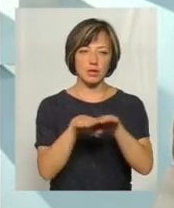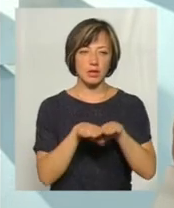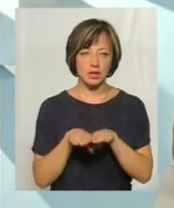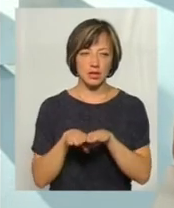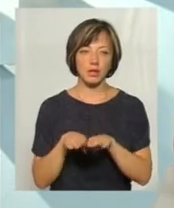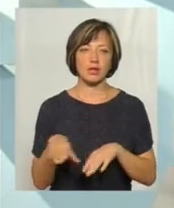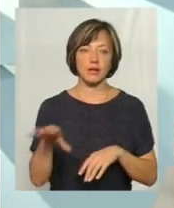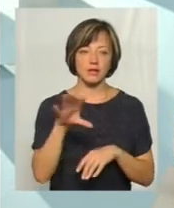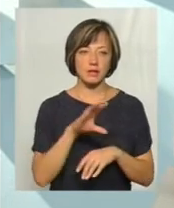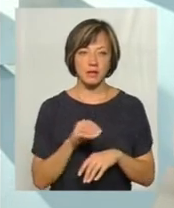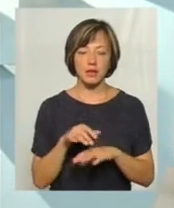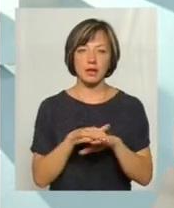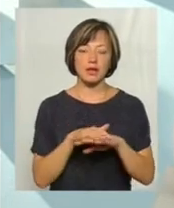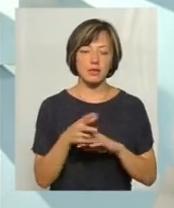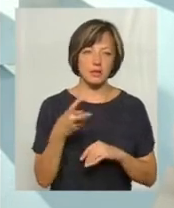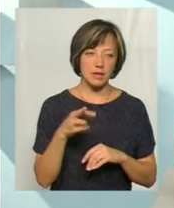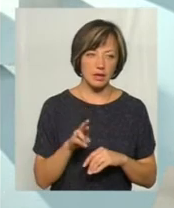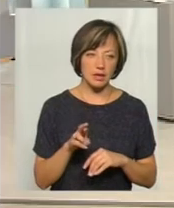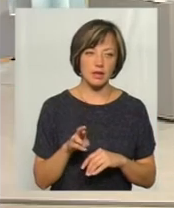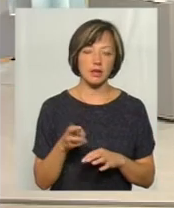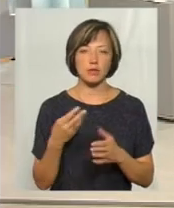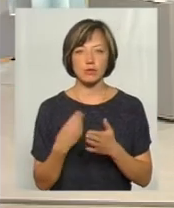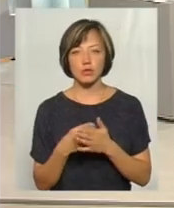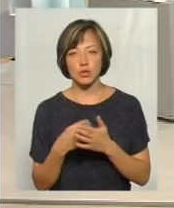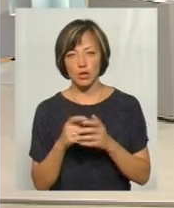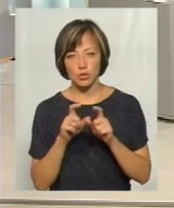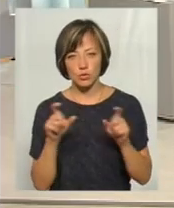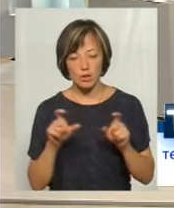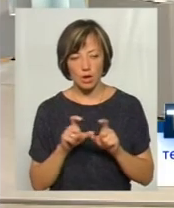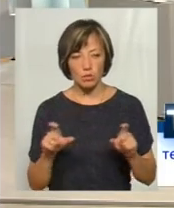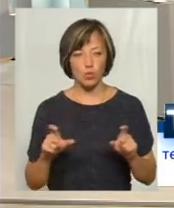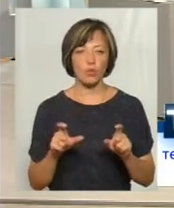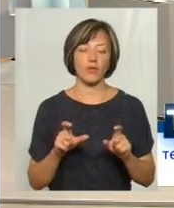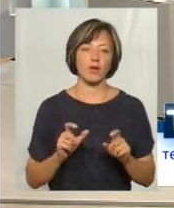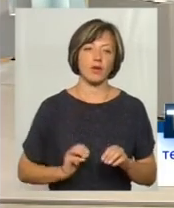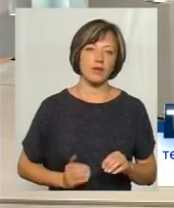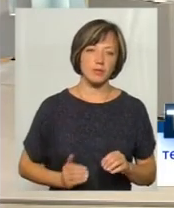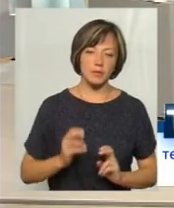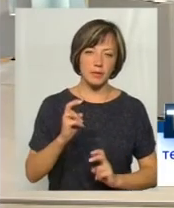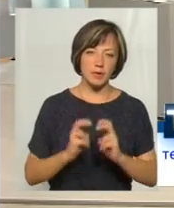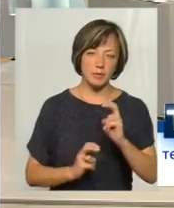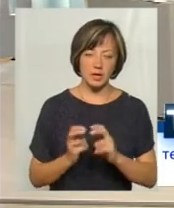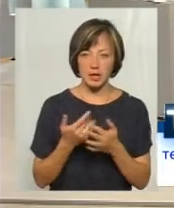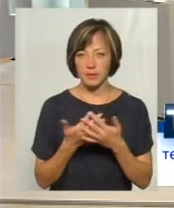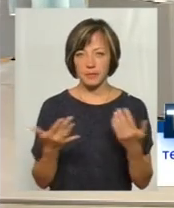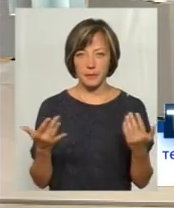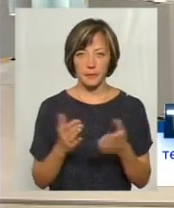населення, бюджетних установ, комерційних підприємств,